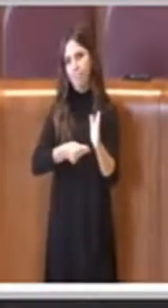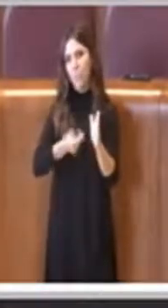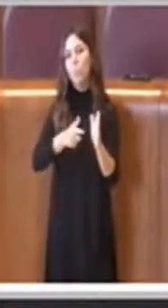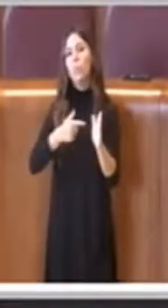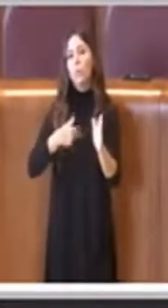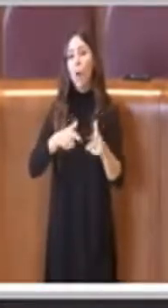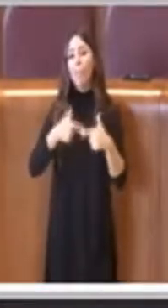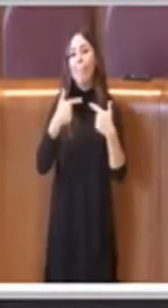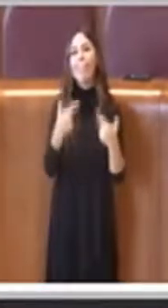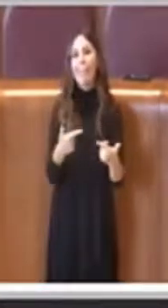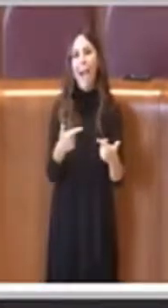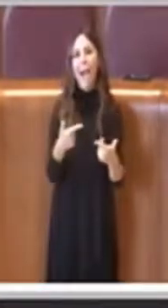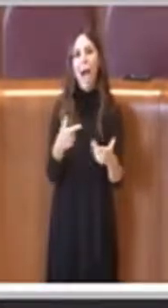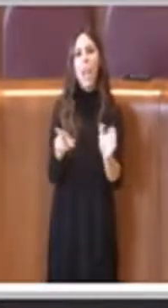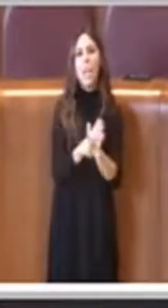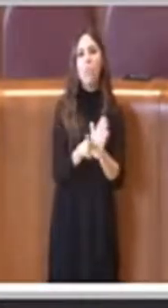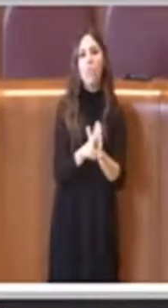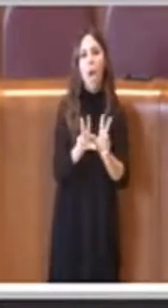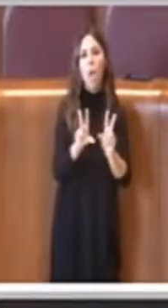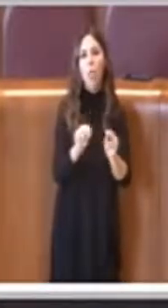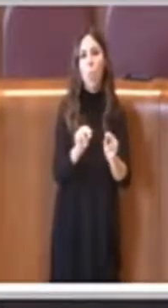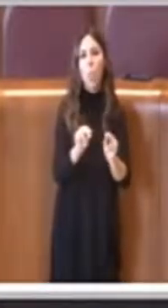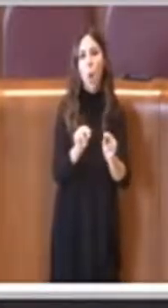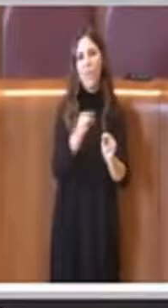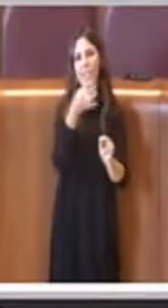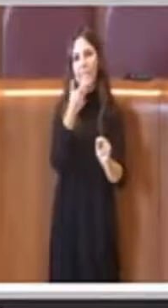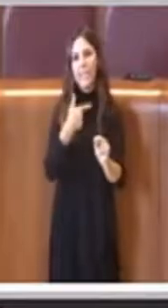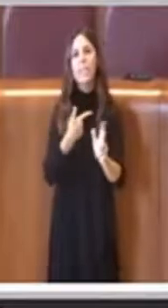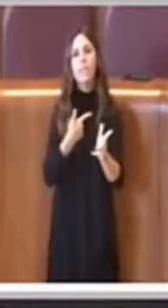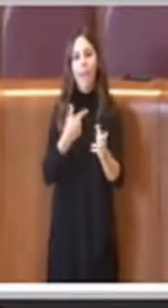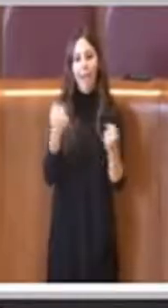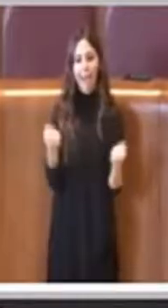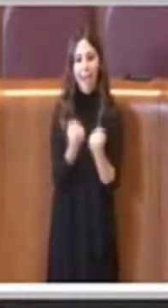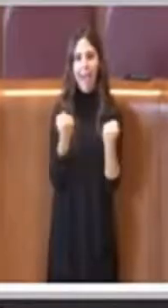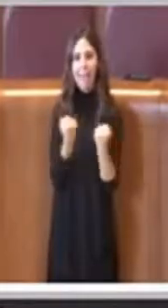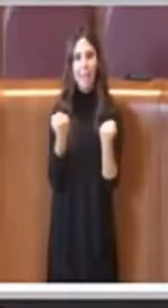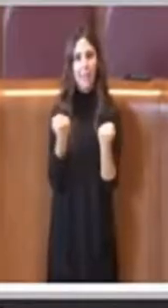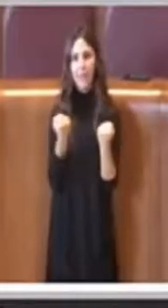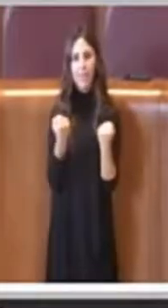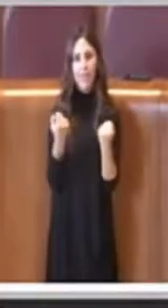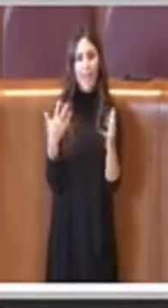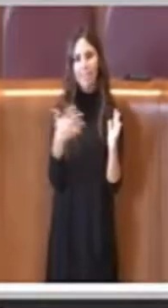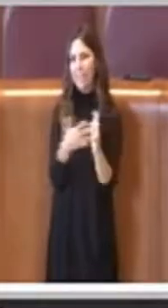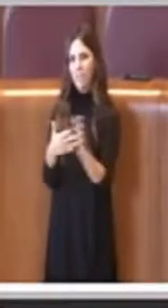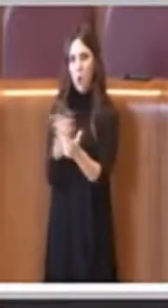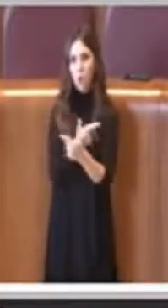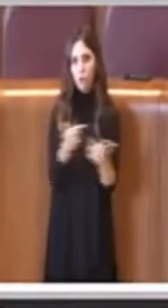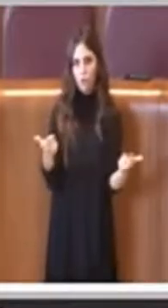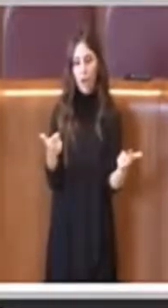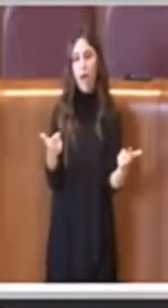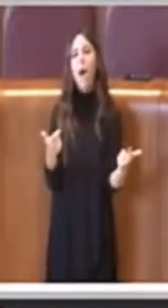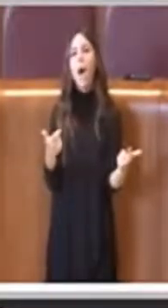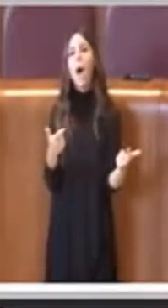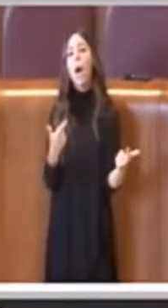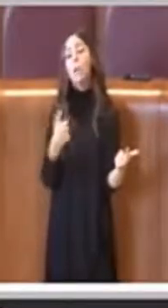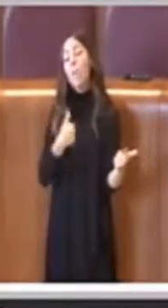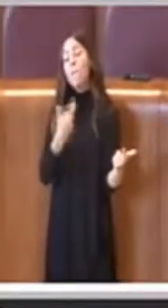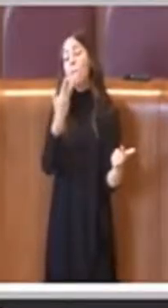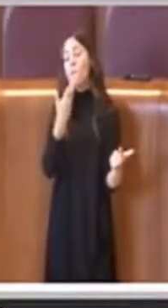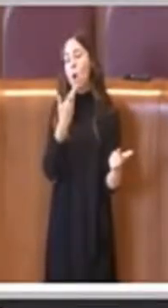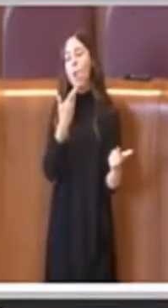nuove licenze, proprio per cercare di non ostacolare questo tipo di attività e vorrei concludere l'intervento con una frase